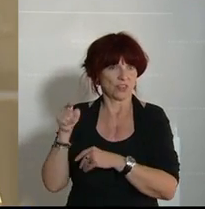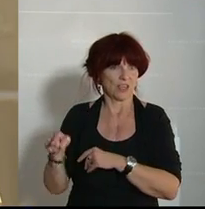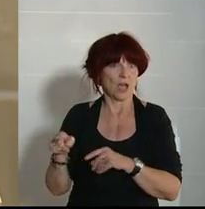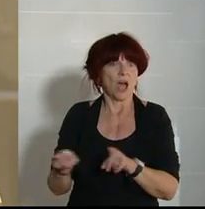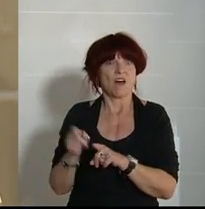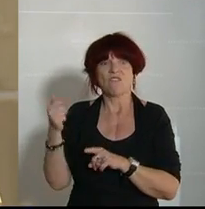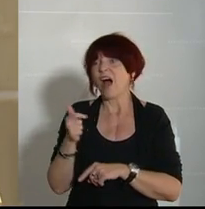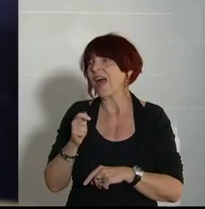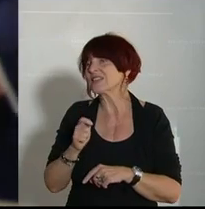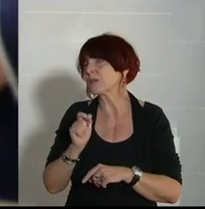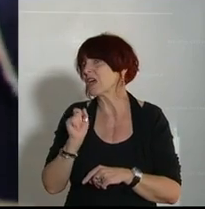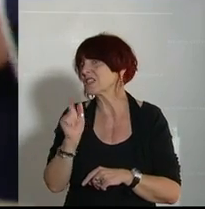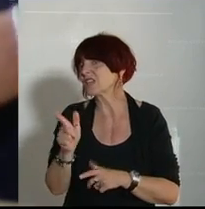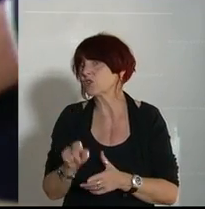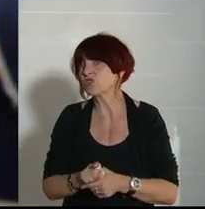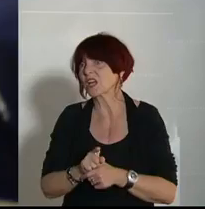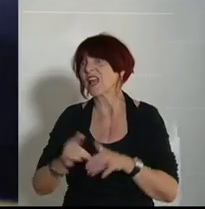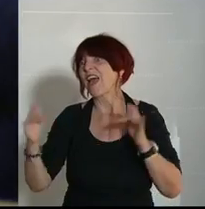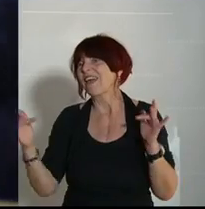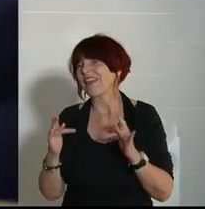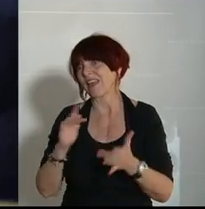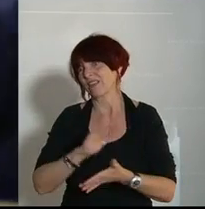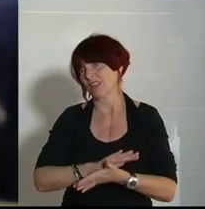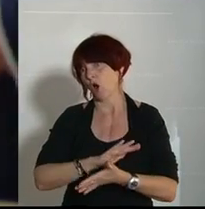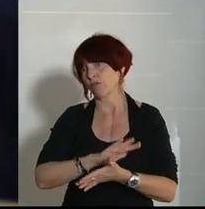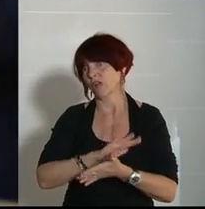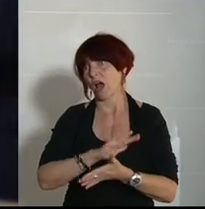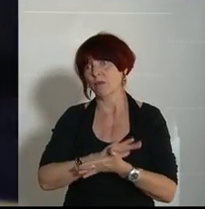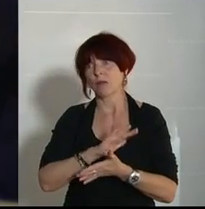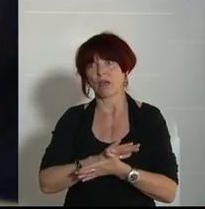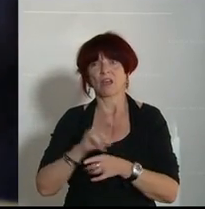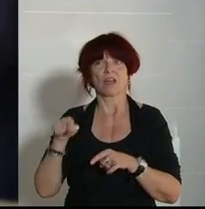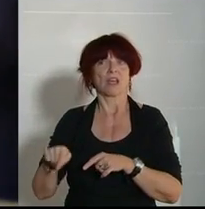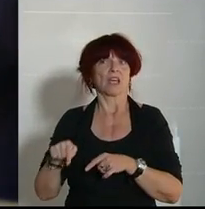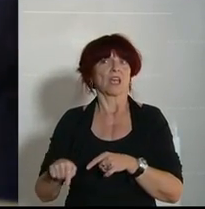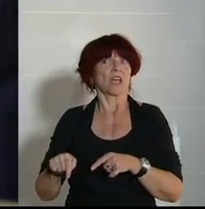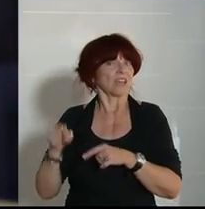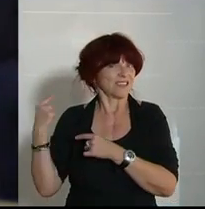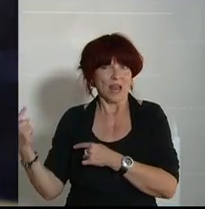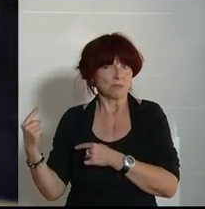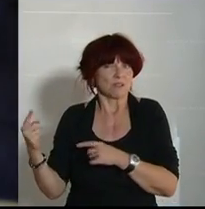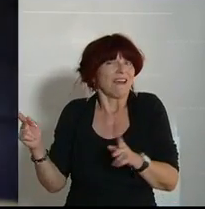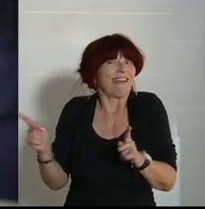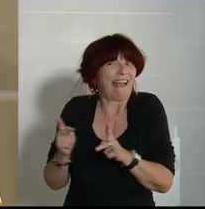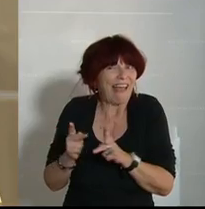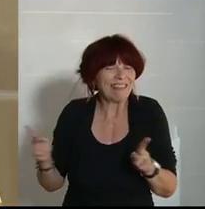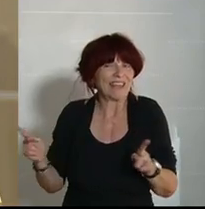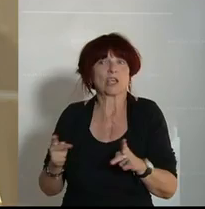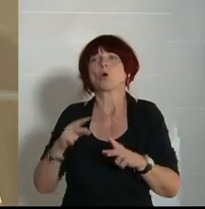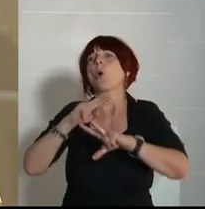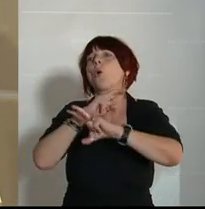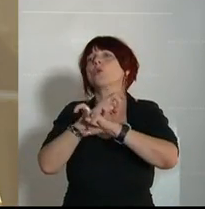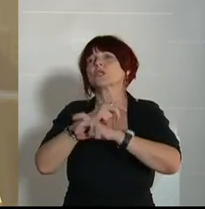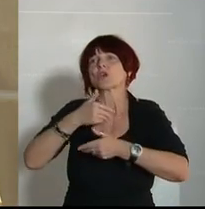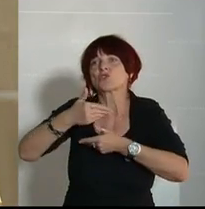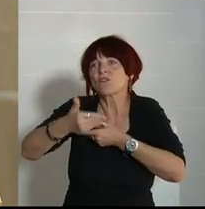Finanzministeriums ist. Er ist nicht in der Lage, die österreichische Wirtschaft zu führen und das sage nicht nur ich, sondern das sagen Analysten hier,